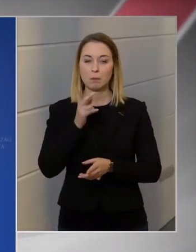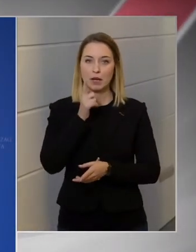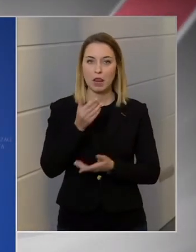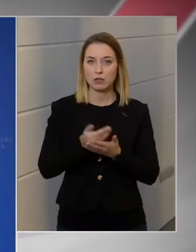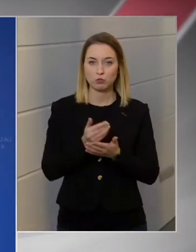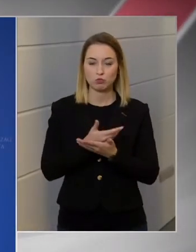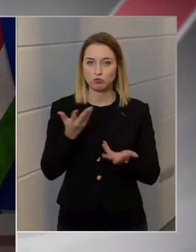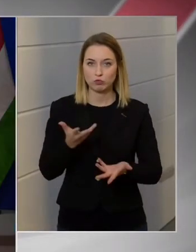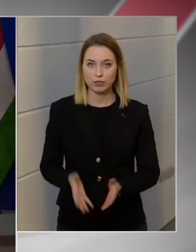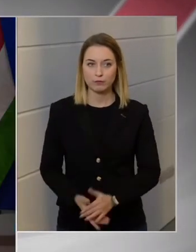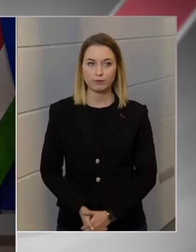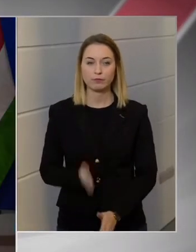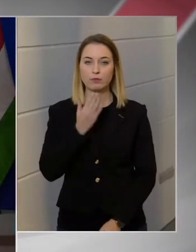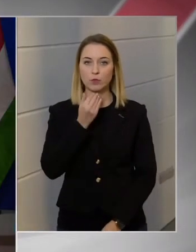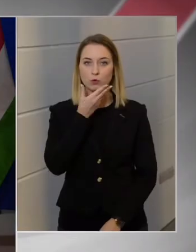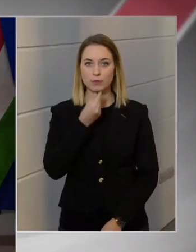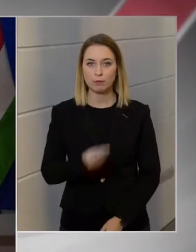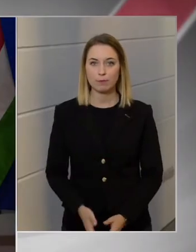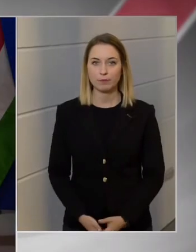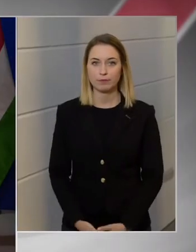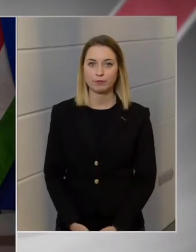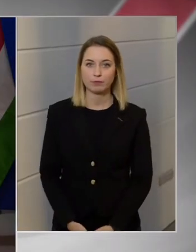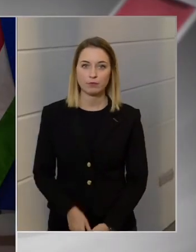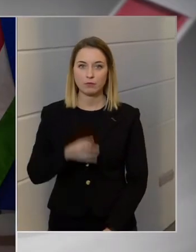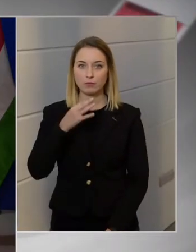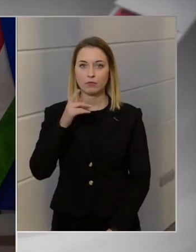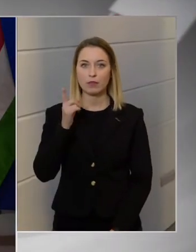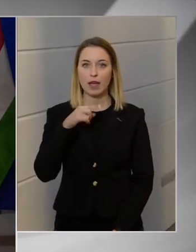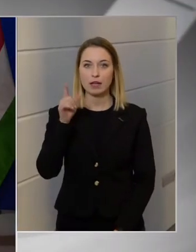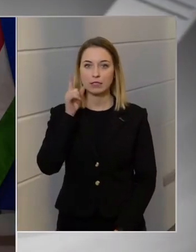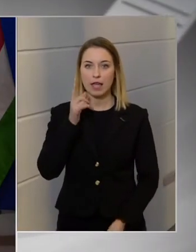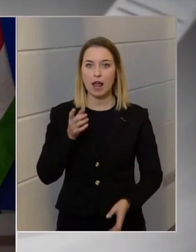hozni. Köszönöm szépen. RTL Klub.